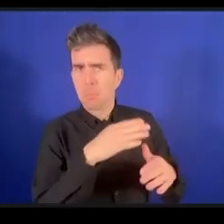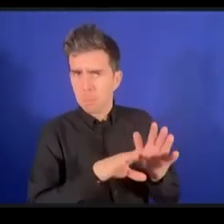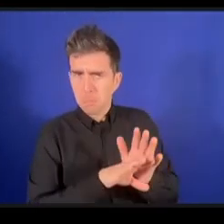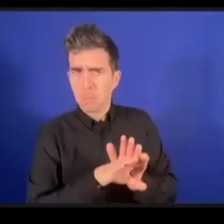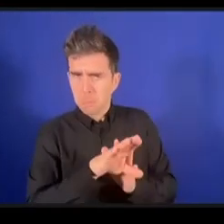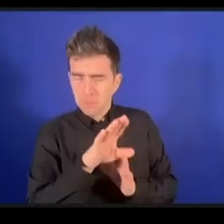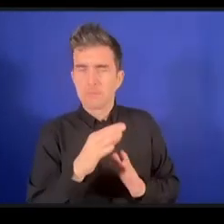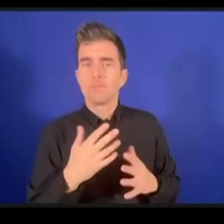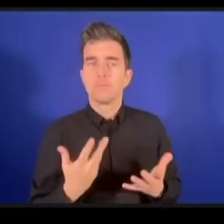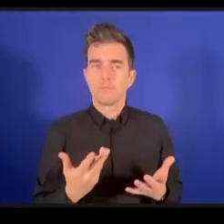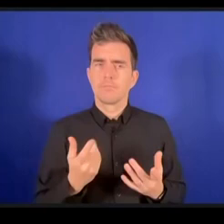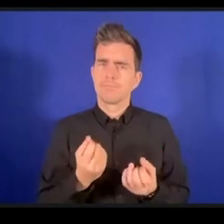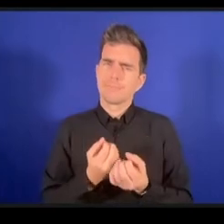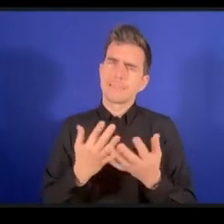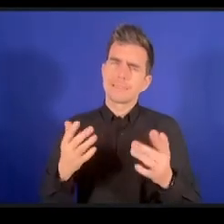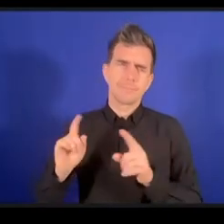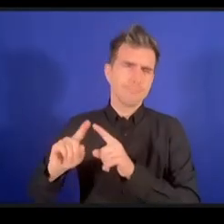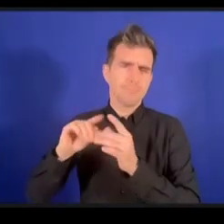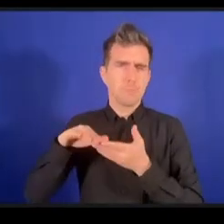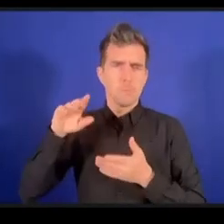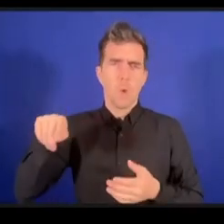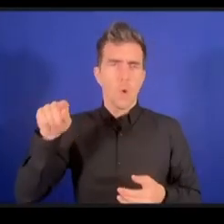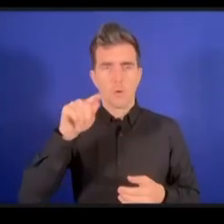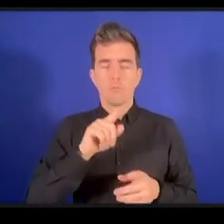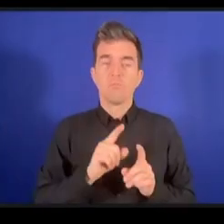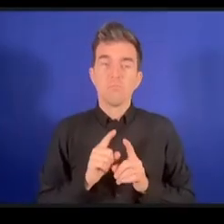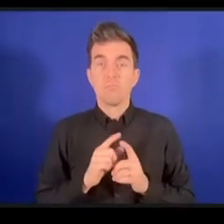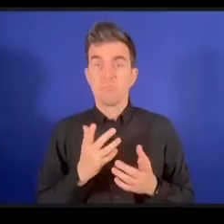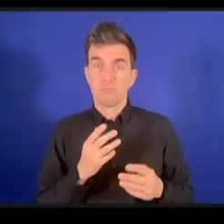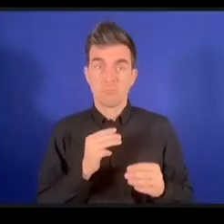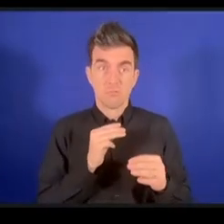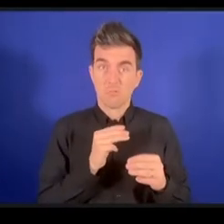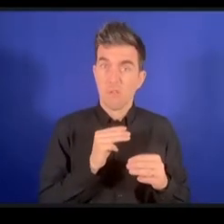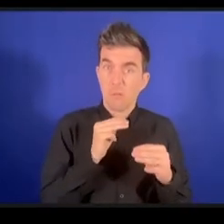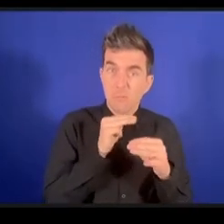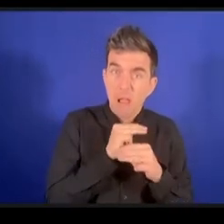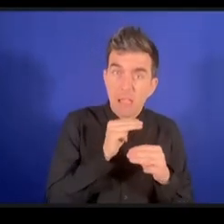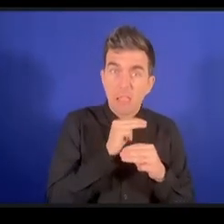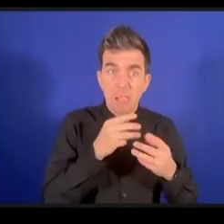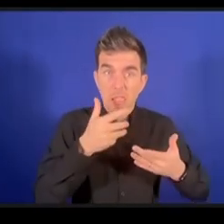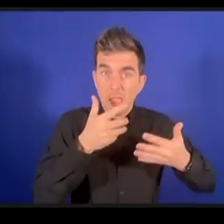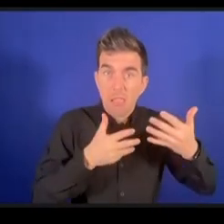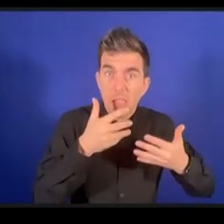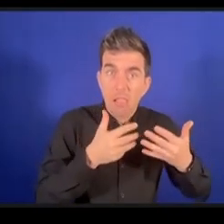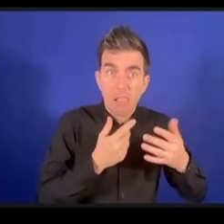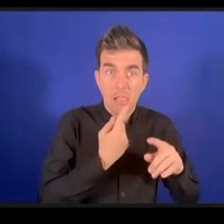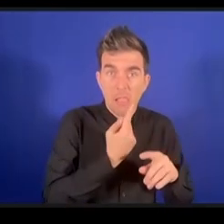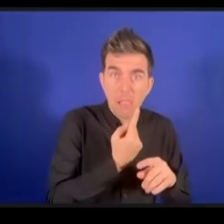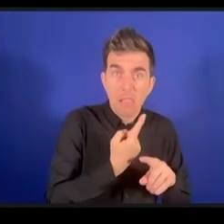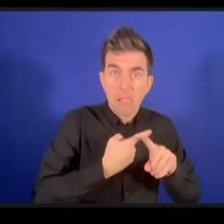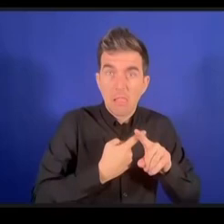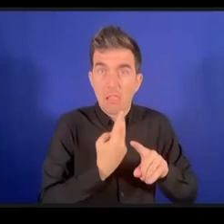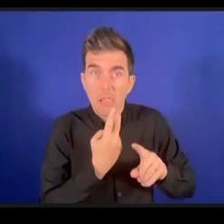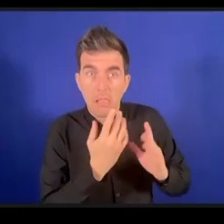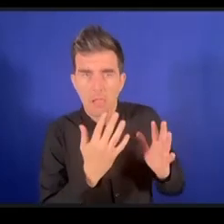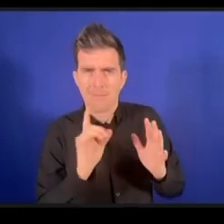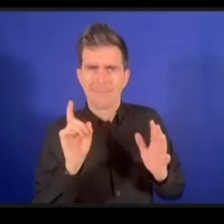أكاديمية خان وهذه الأكاديمية تطلب من ذوي الإعاقة أن